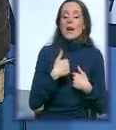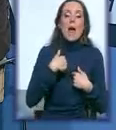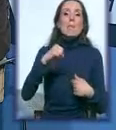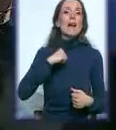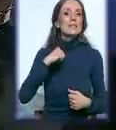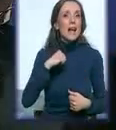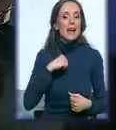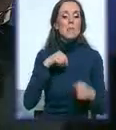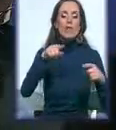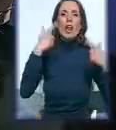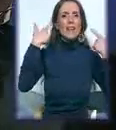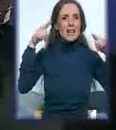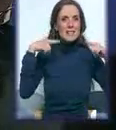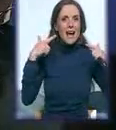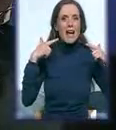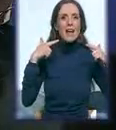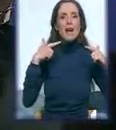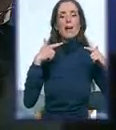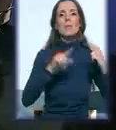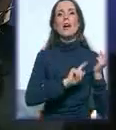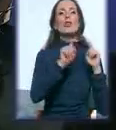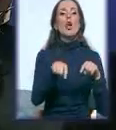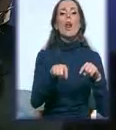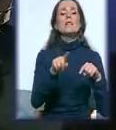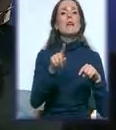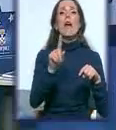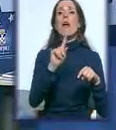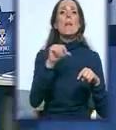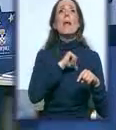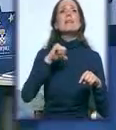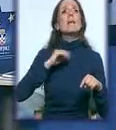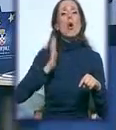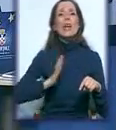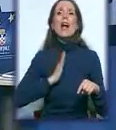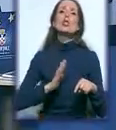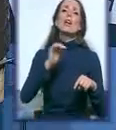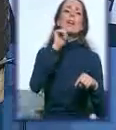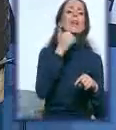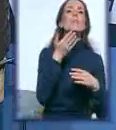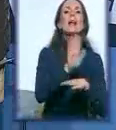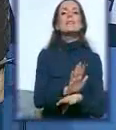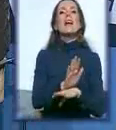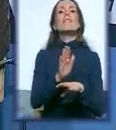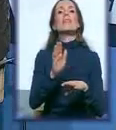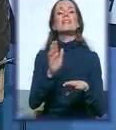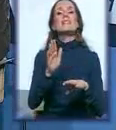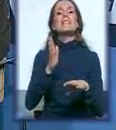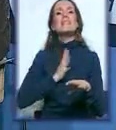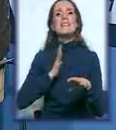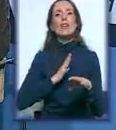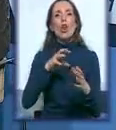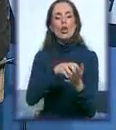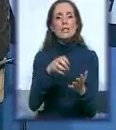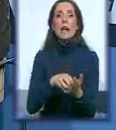Dođu na taj sajam, nisu prisutni samo građani ili predstavnici udruženja ili ciljnog sektora. Tu su predstavnici i